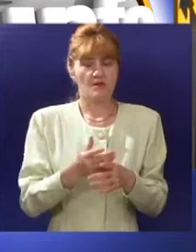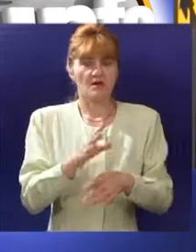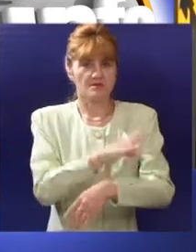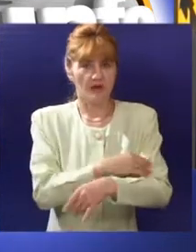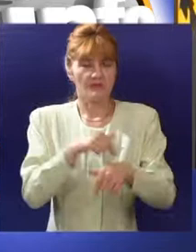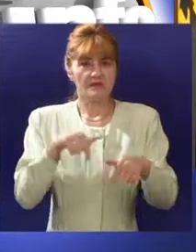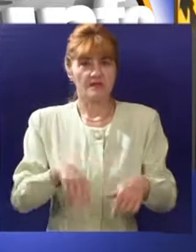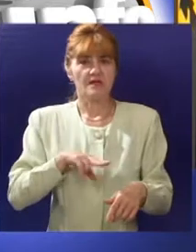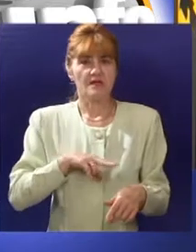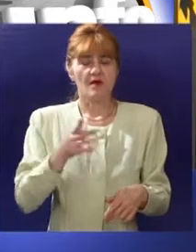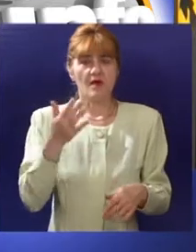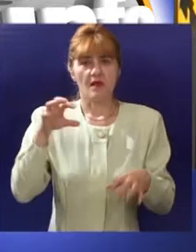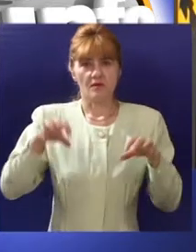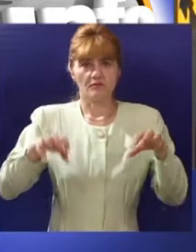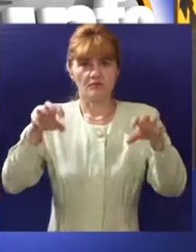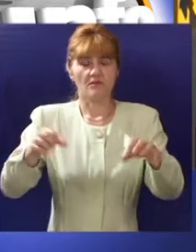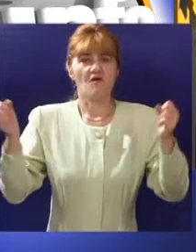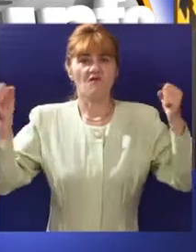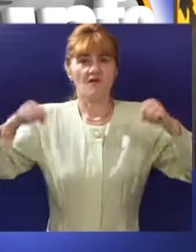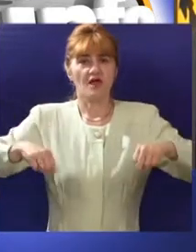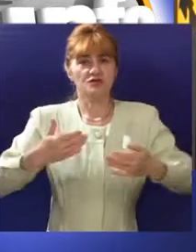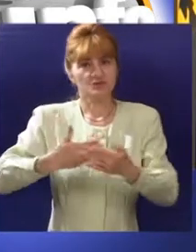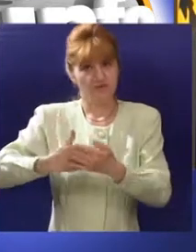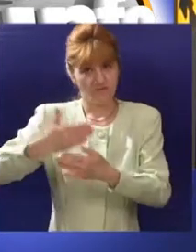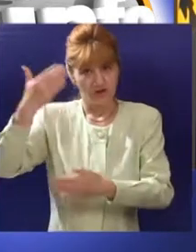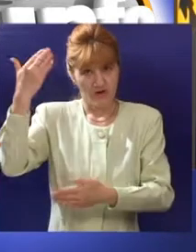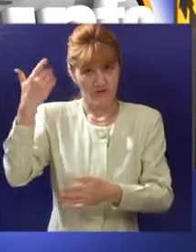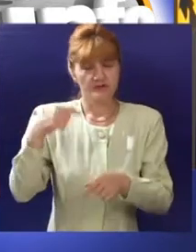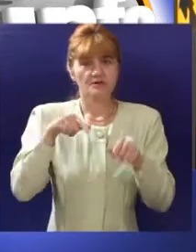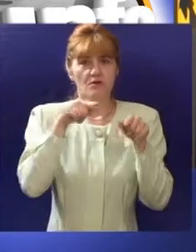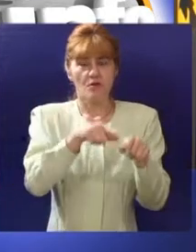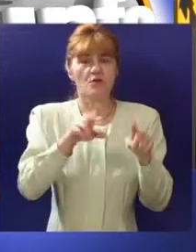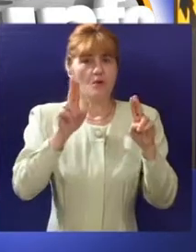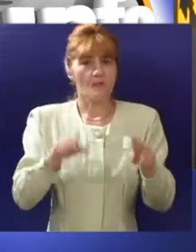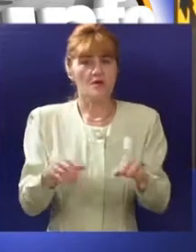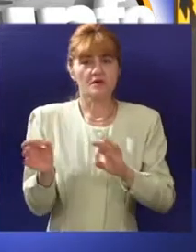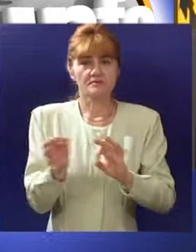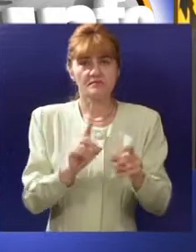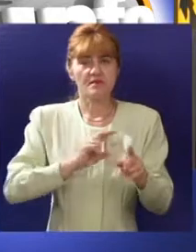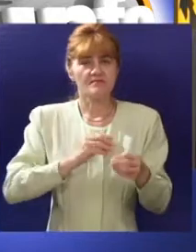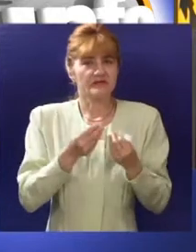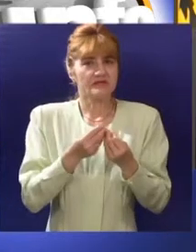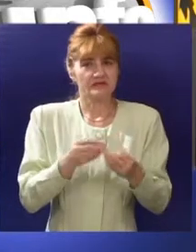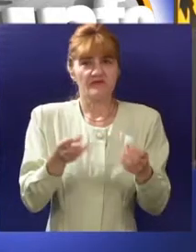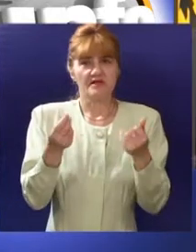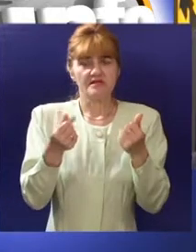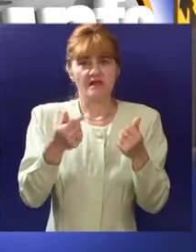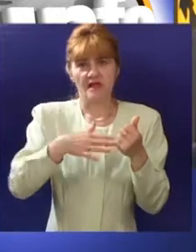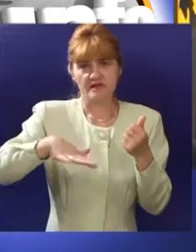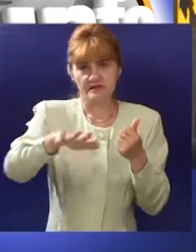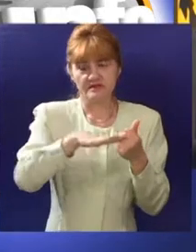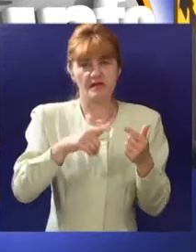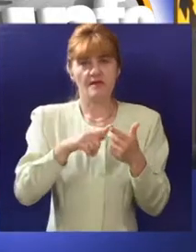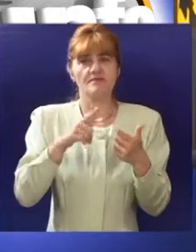proizvod. Znači imamo lokacije koje su u vlasništu grada Subotica i koje su već jednim delom infrastrukturno opremljene gdje već znamo cene